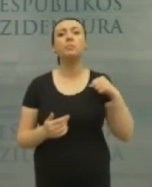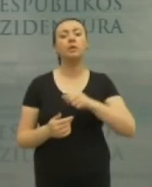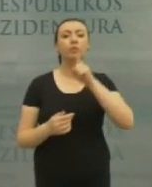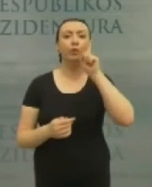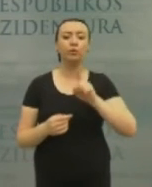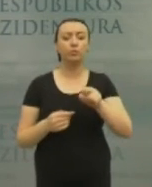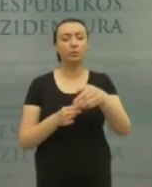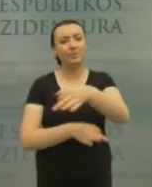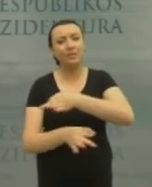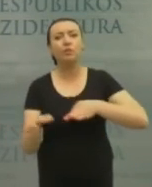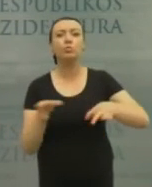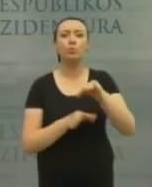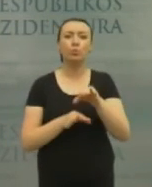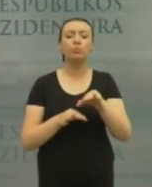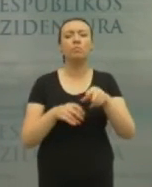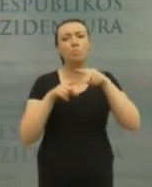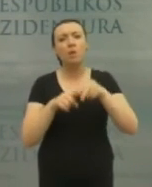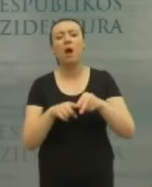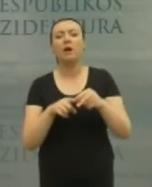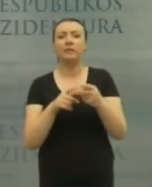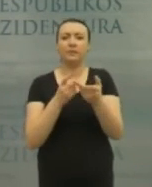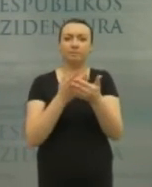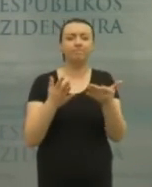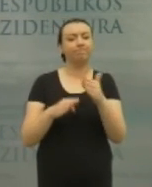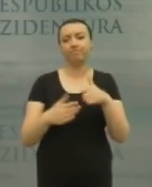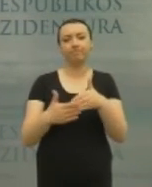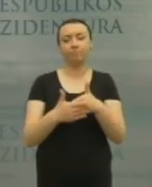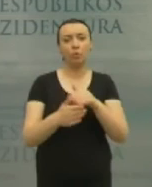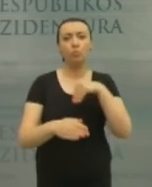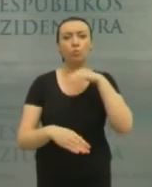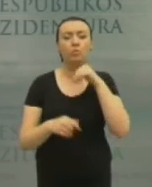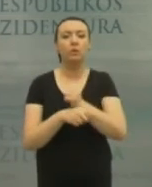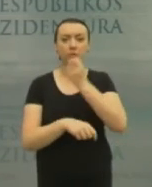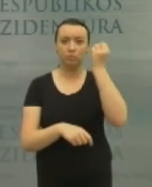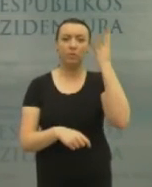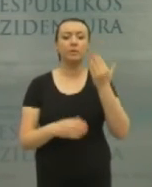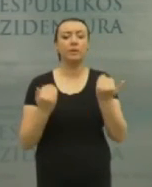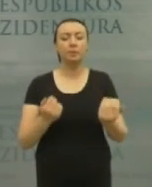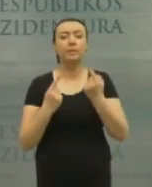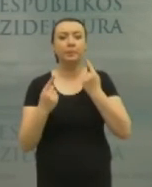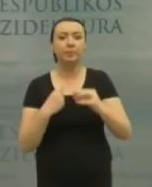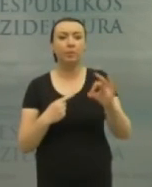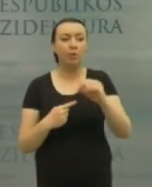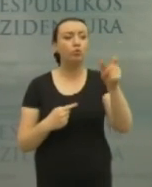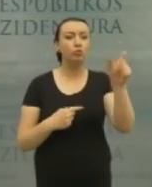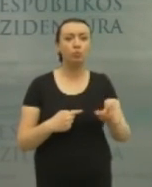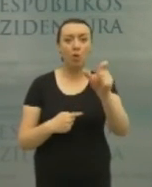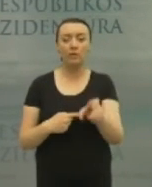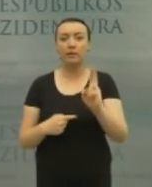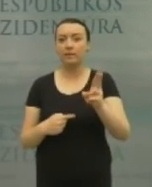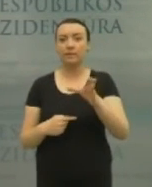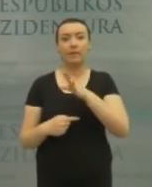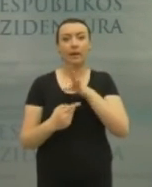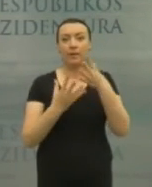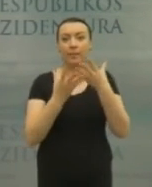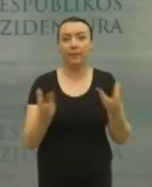norėčiau, kad tos diskusijos šitais praktiniais aspektais ir apsiribotų. Reikia suprasti, kad mes kalbame apie konkrečių žmonės, kurie negali